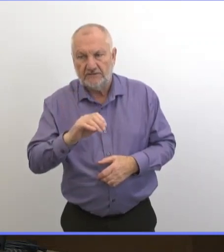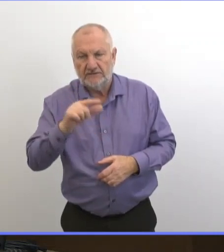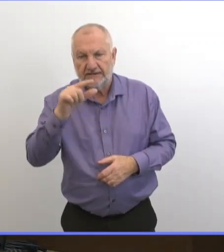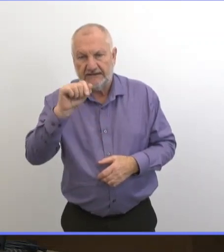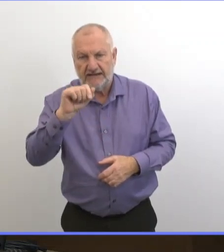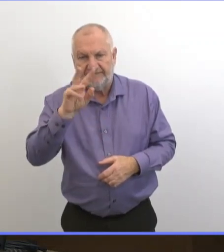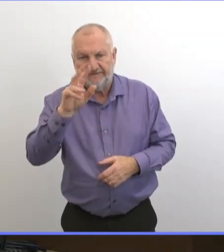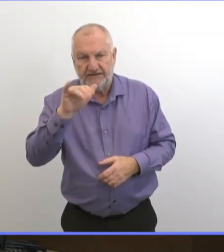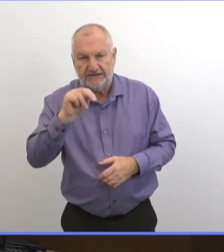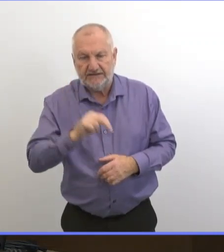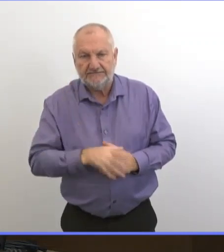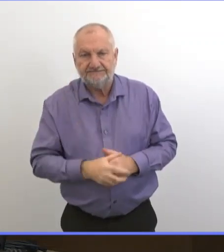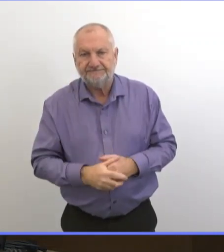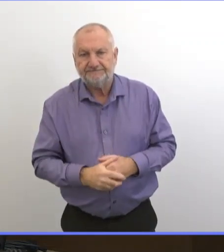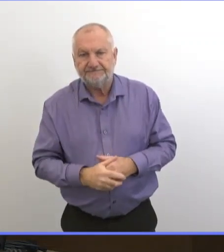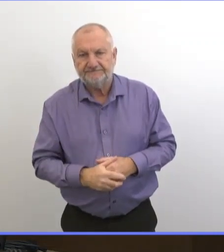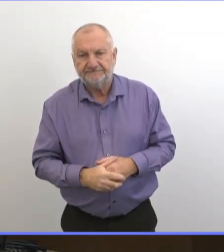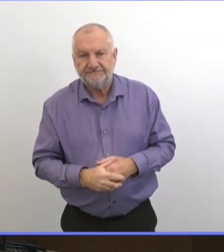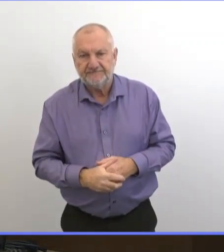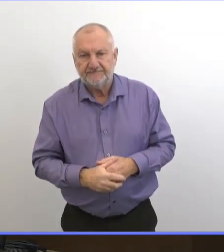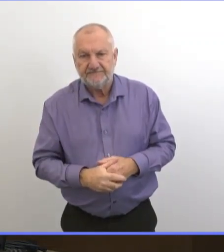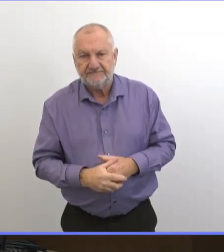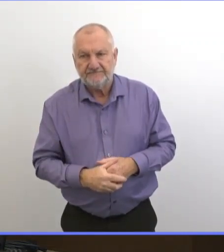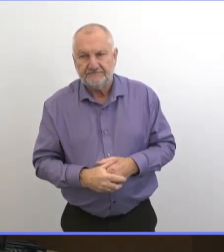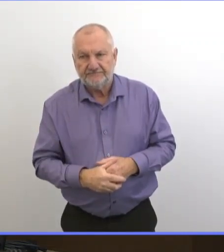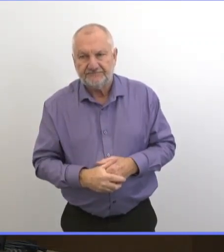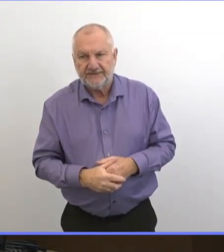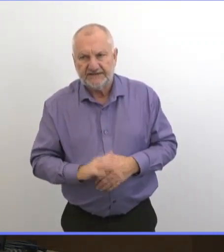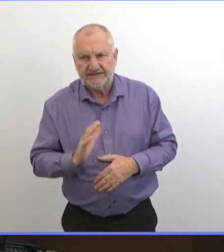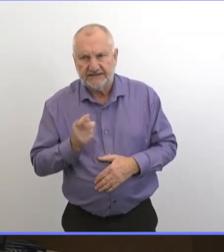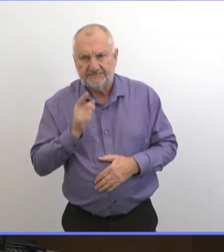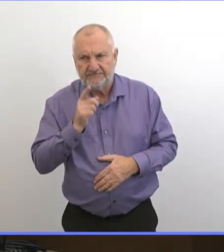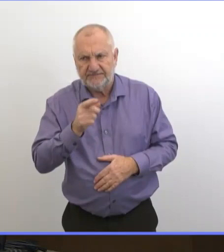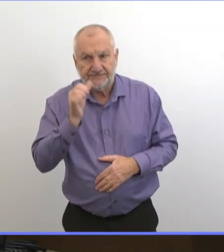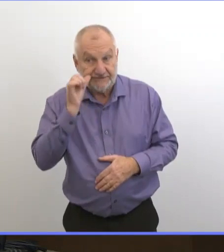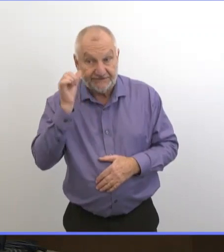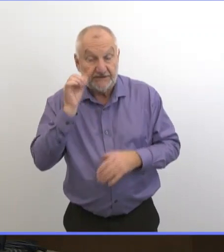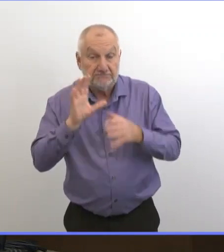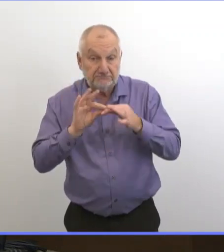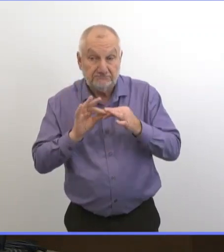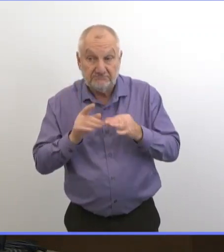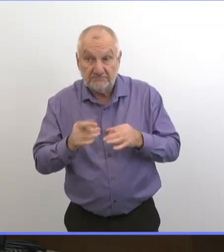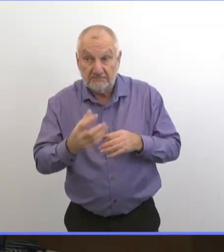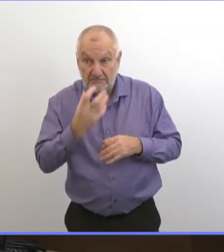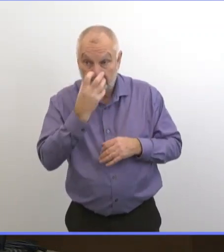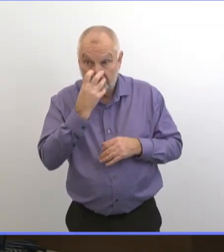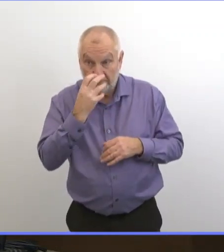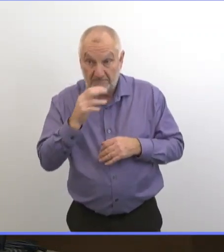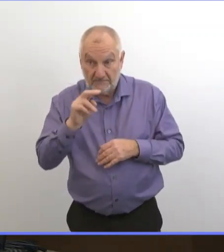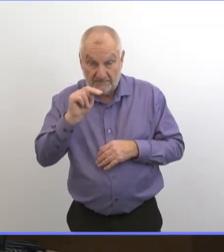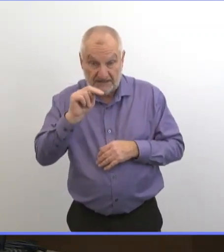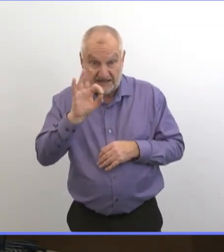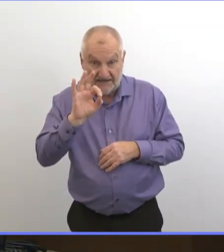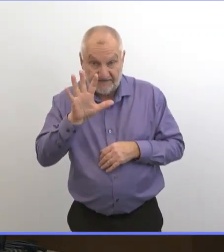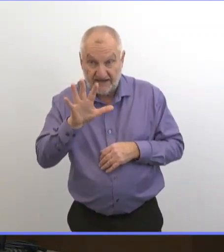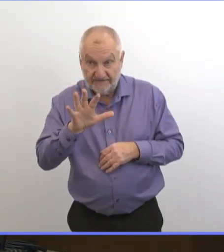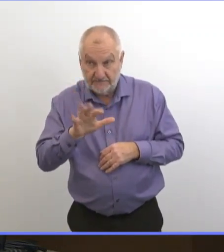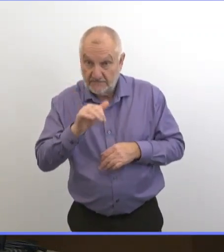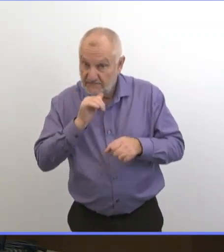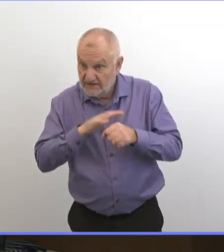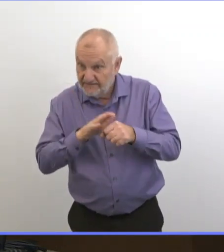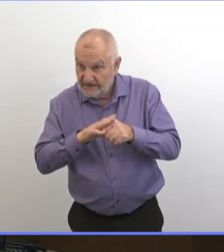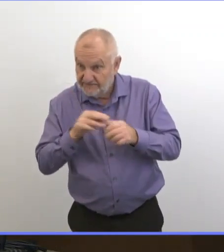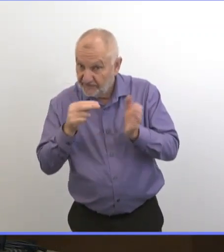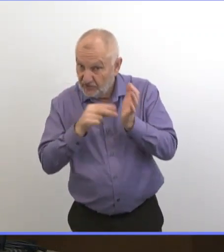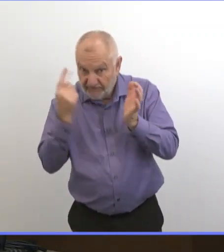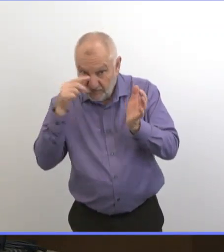Bonjour Docteur Roussin. Hier soir, on a entendu que les masques N95